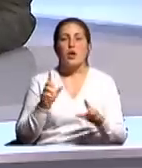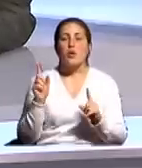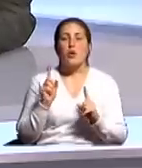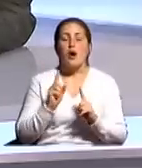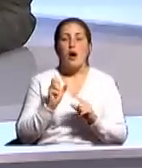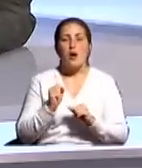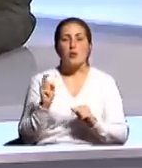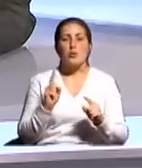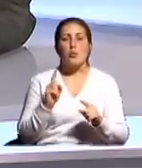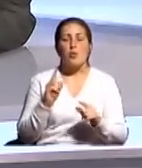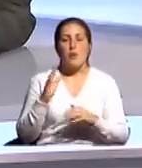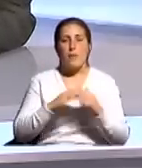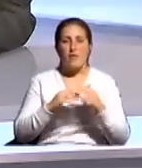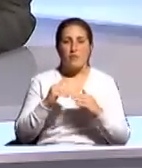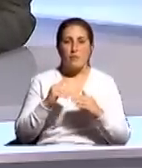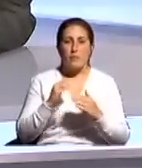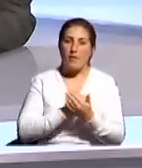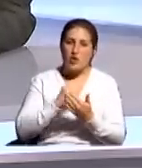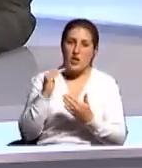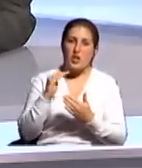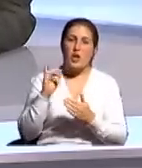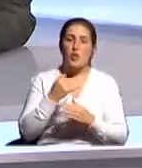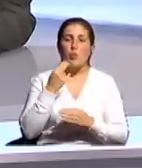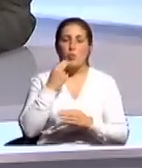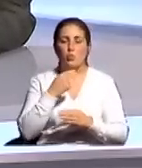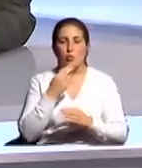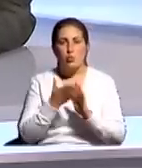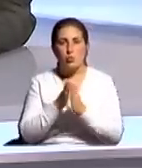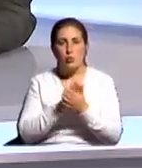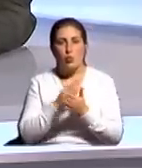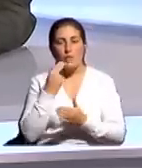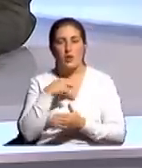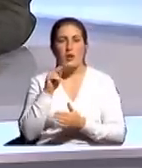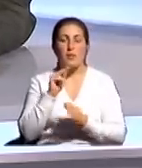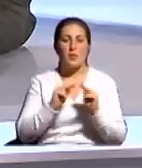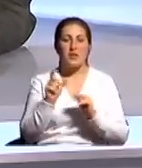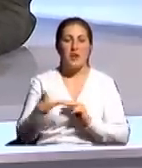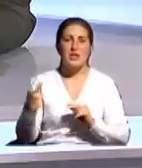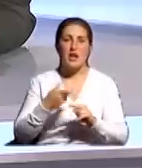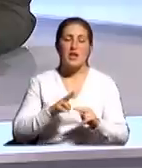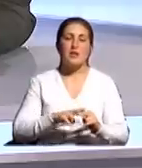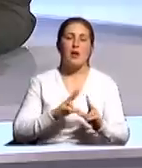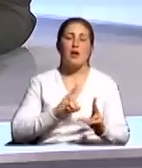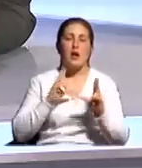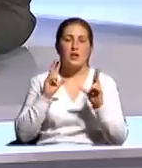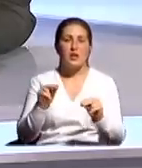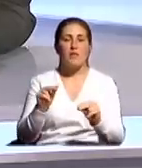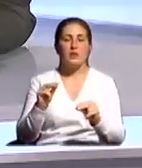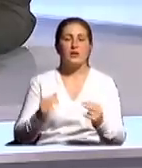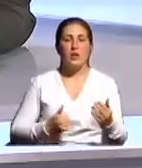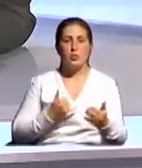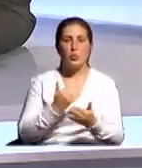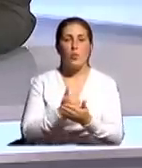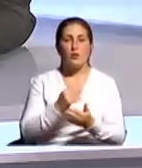повышения или улучшения условий работы преподавателей, прежде всего, это гарантирование достойного